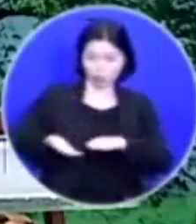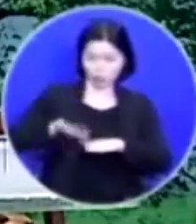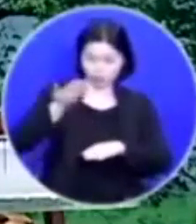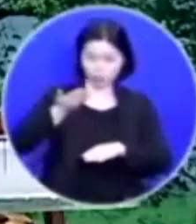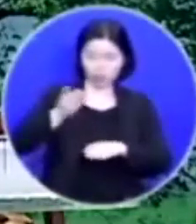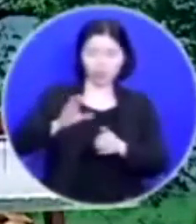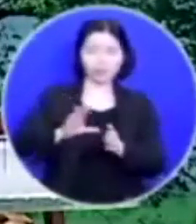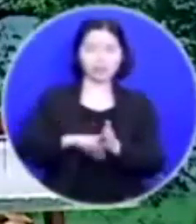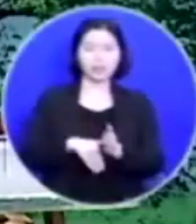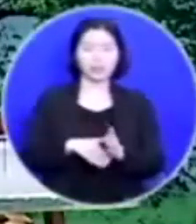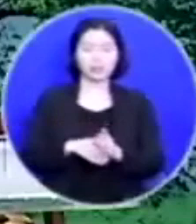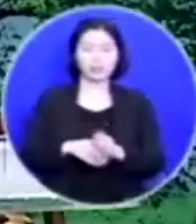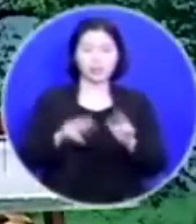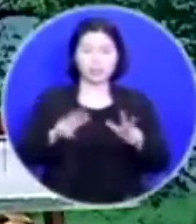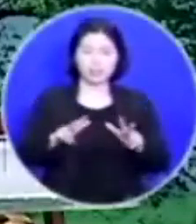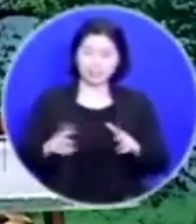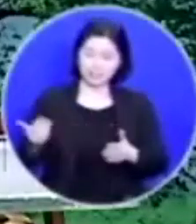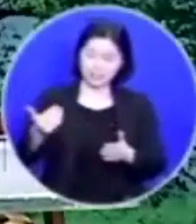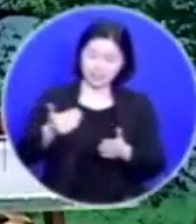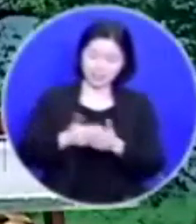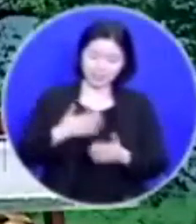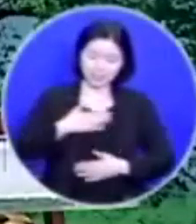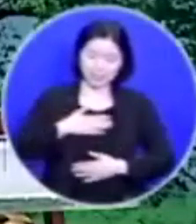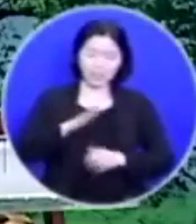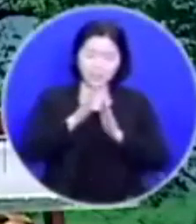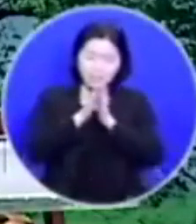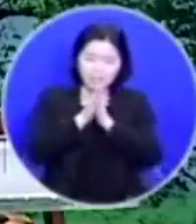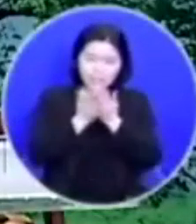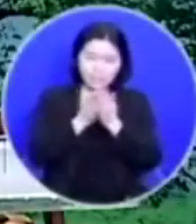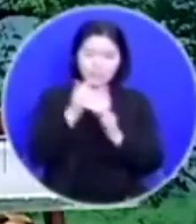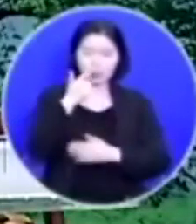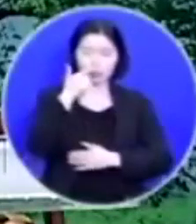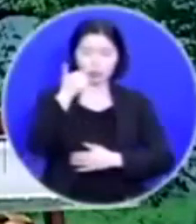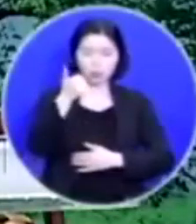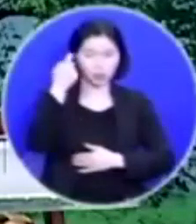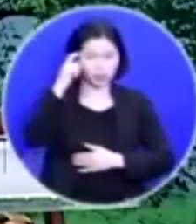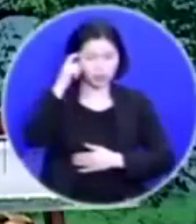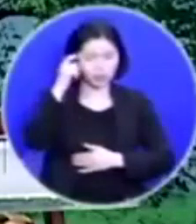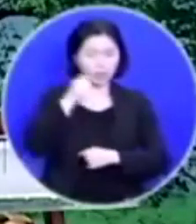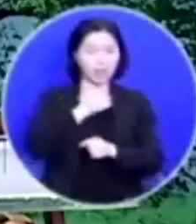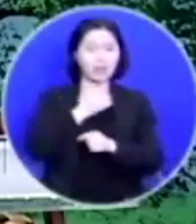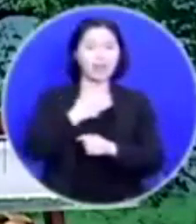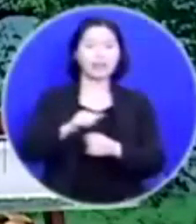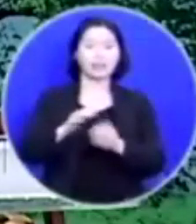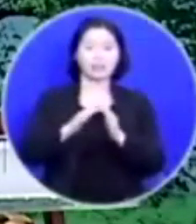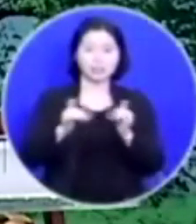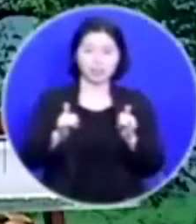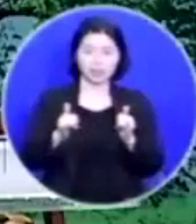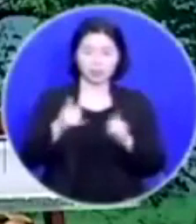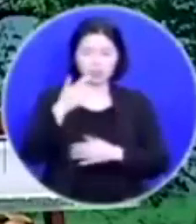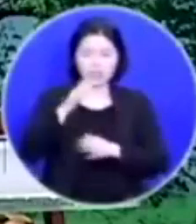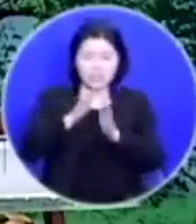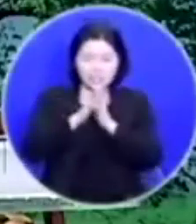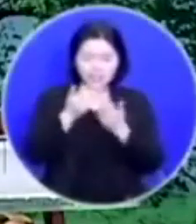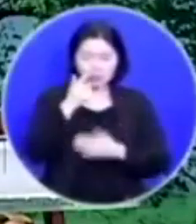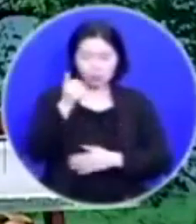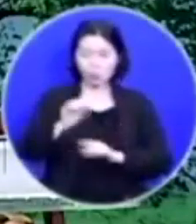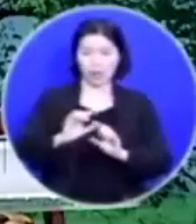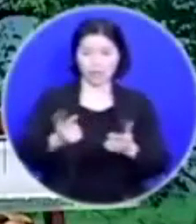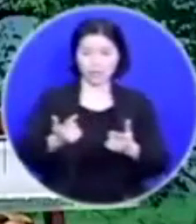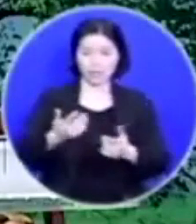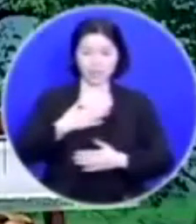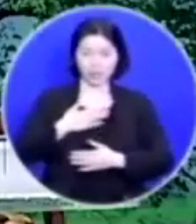지금까지 친부모라고 생각하셨던 그분들이 친부모가 아니고 자기가